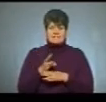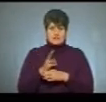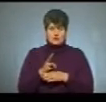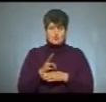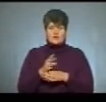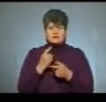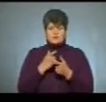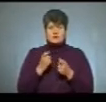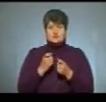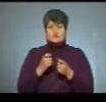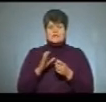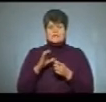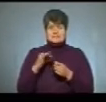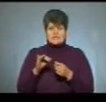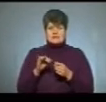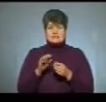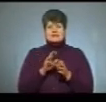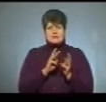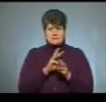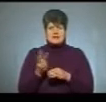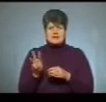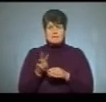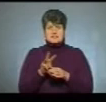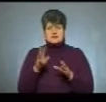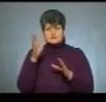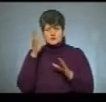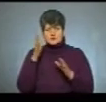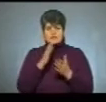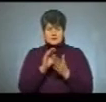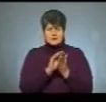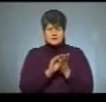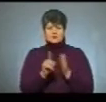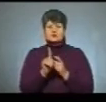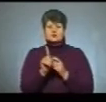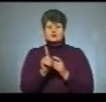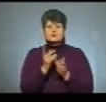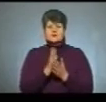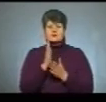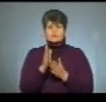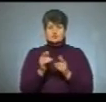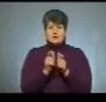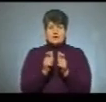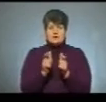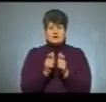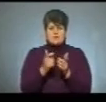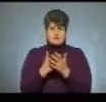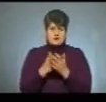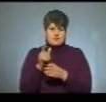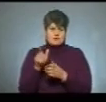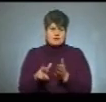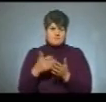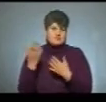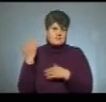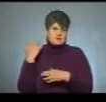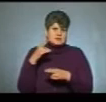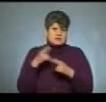що на сайті Міністерства освіти та науки України зазначається, що має бути ID-картка. А от, до прикладу, людина, яка вже